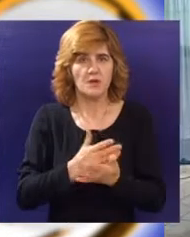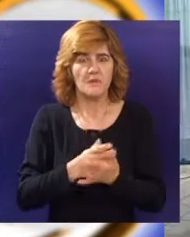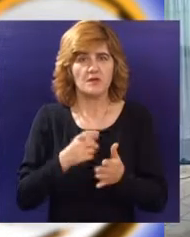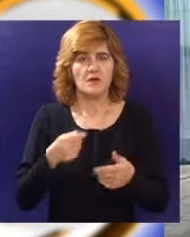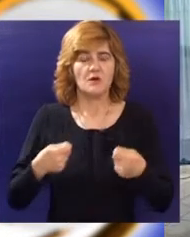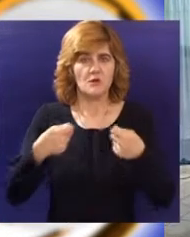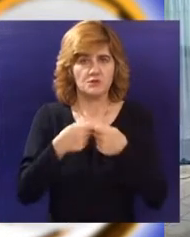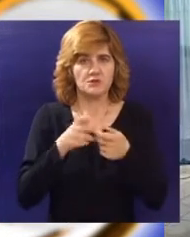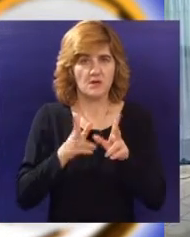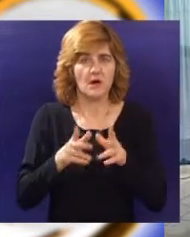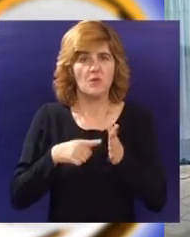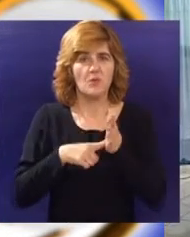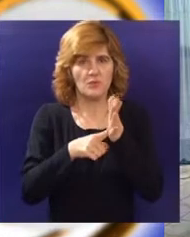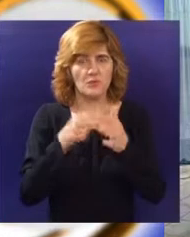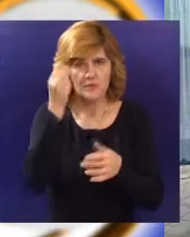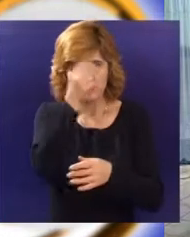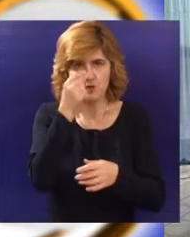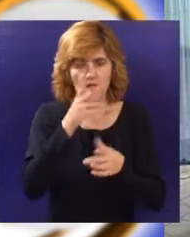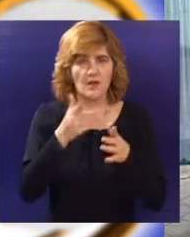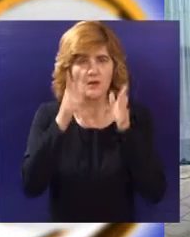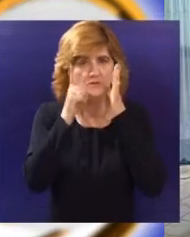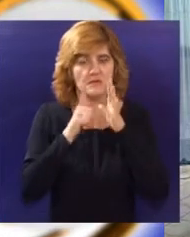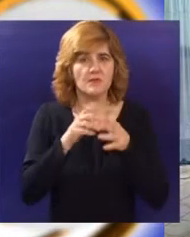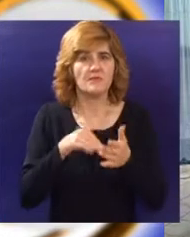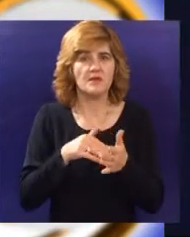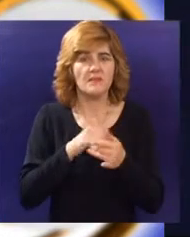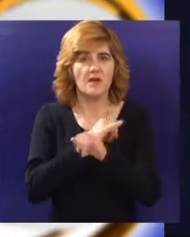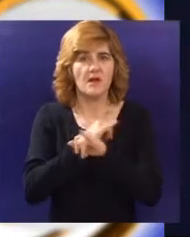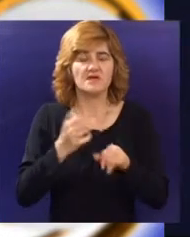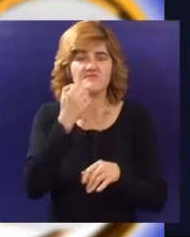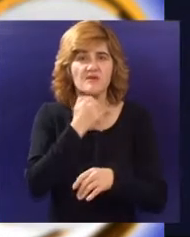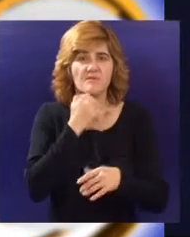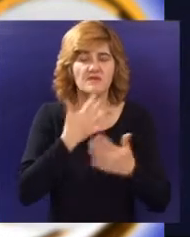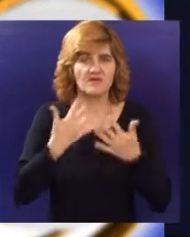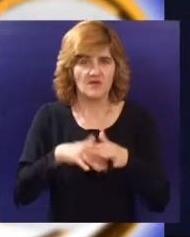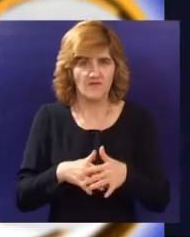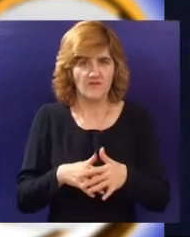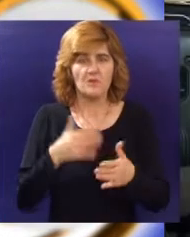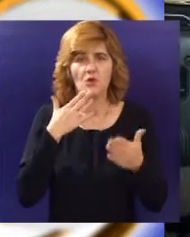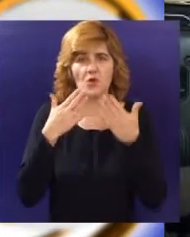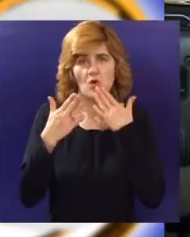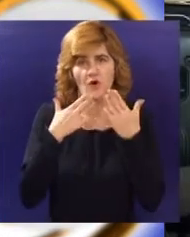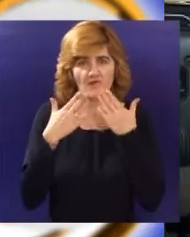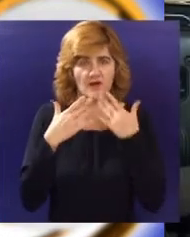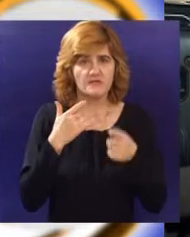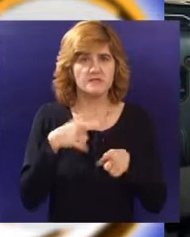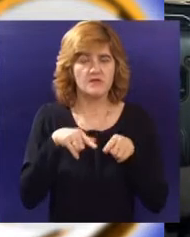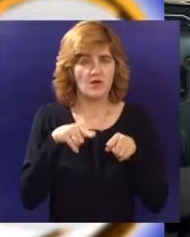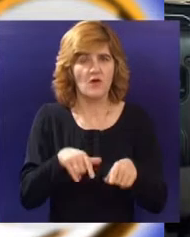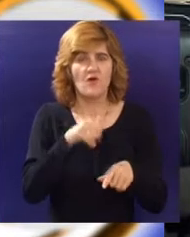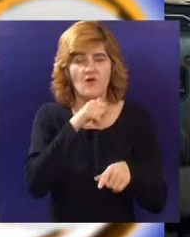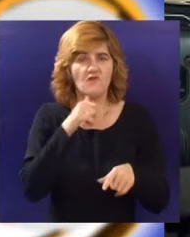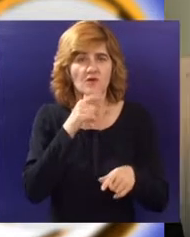učestvuje u promocij Globalna nedelja preduzetništva u Srbiji i našem gradu. Kako je najavljeno na današnjoj preskonferenciji, Globalna nedelja